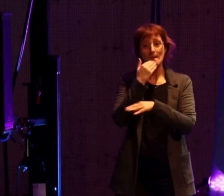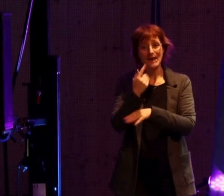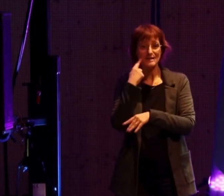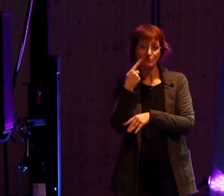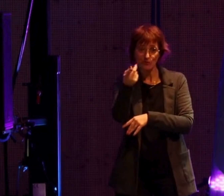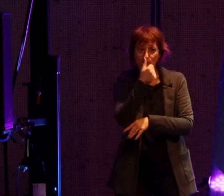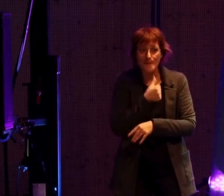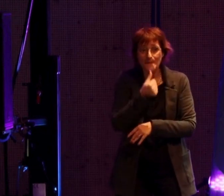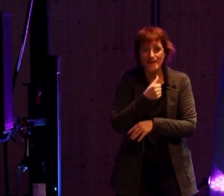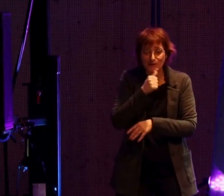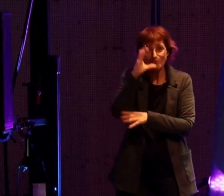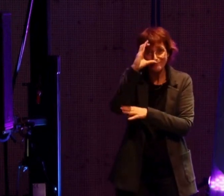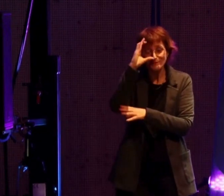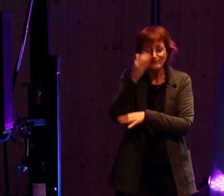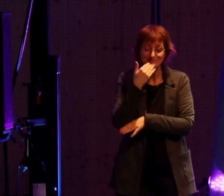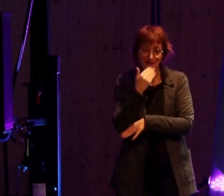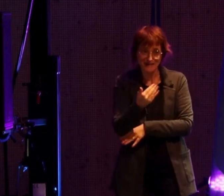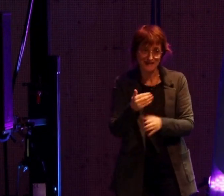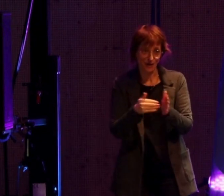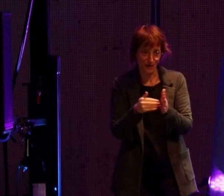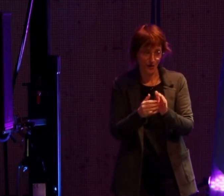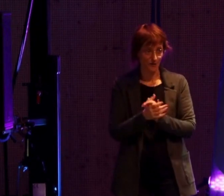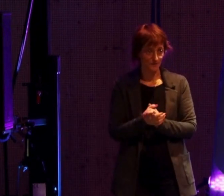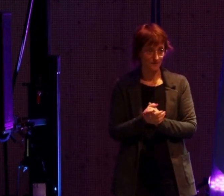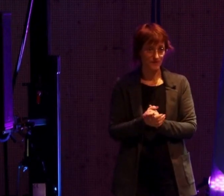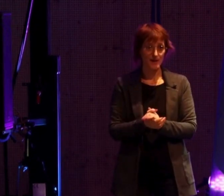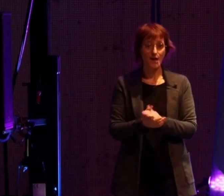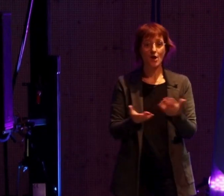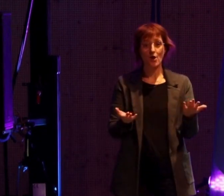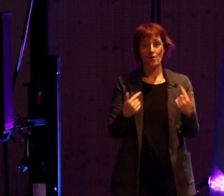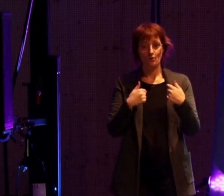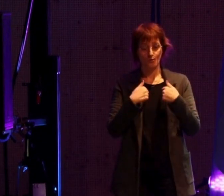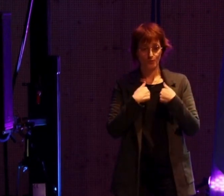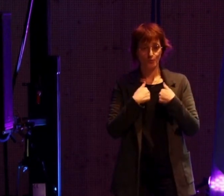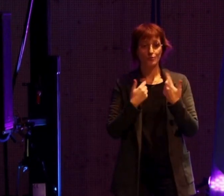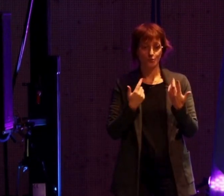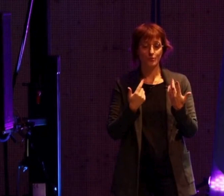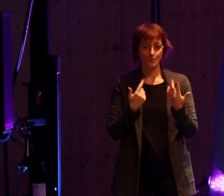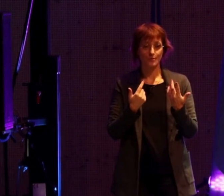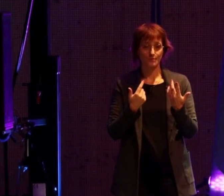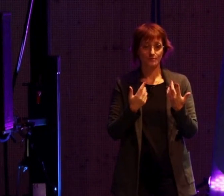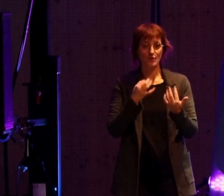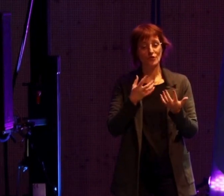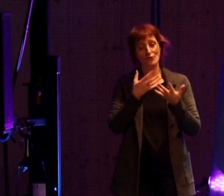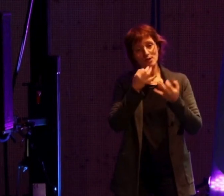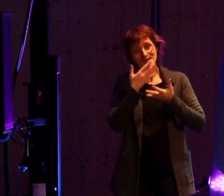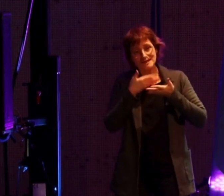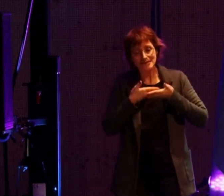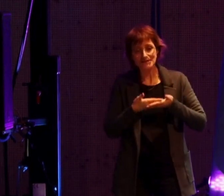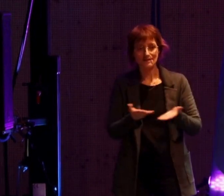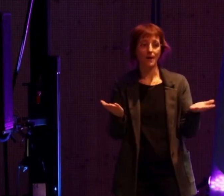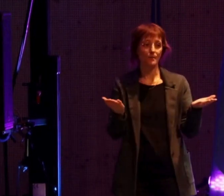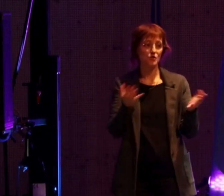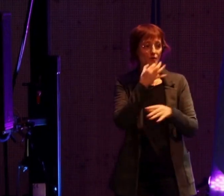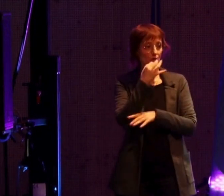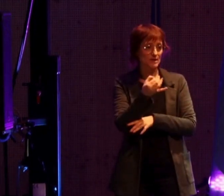patience et permettez-moi à mon tour et pas uniquement d'une façon formelle, mais d'une